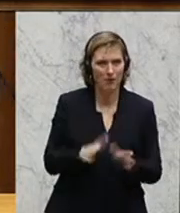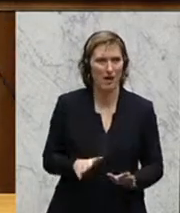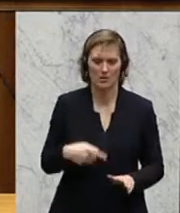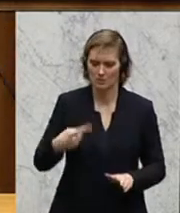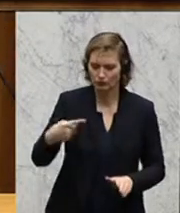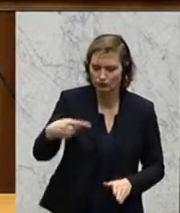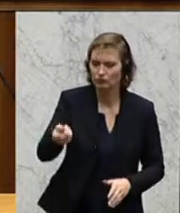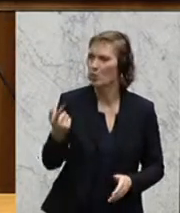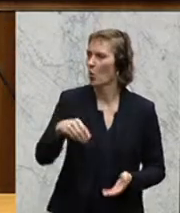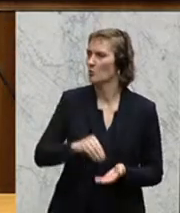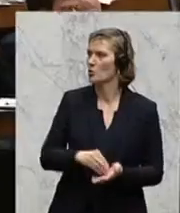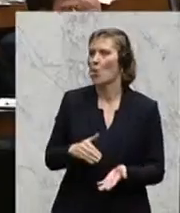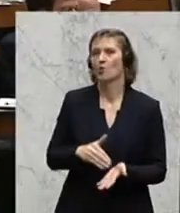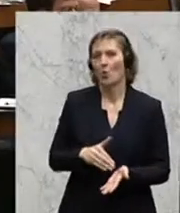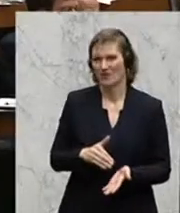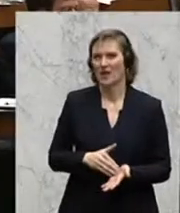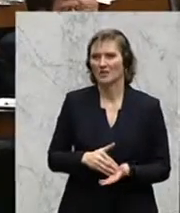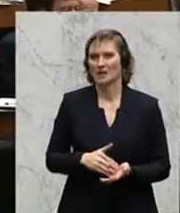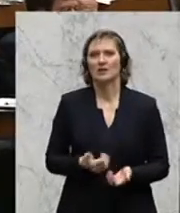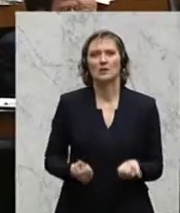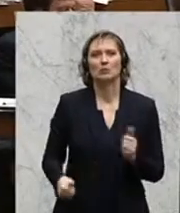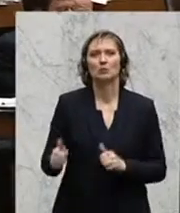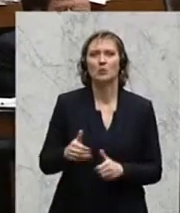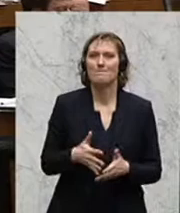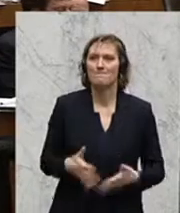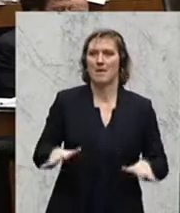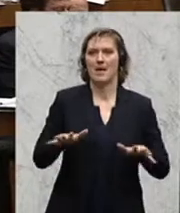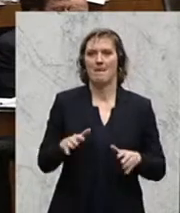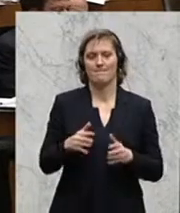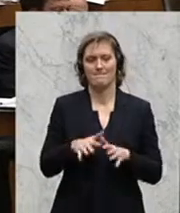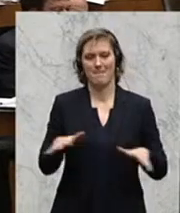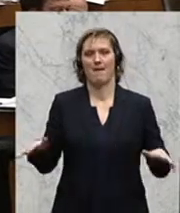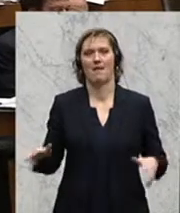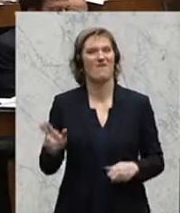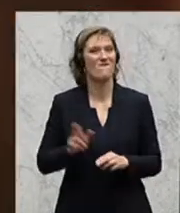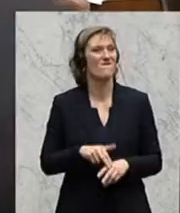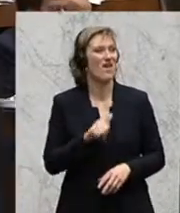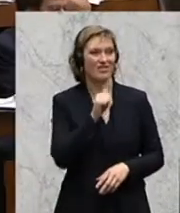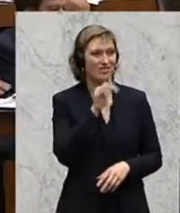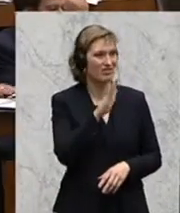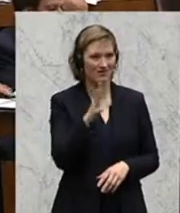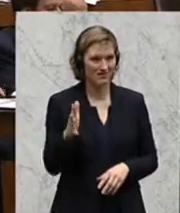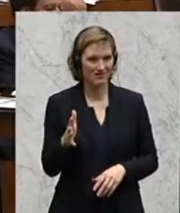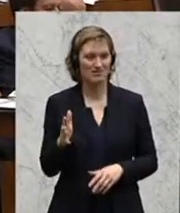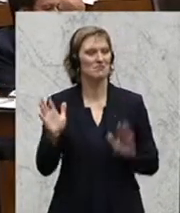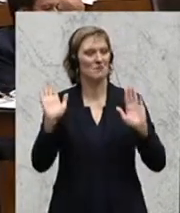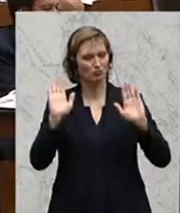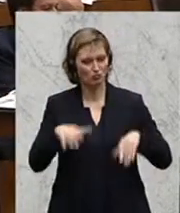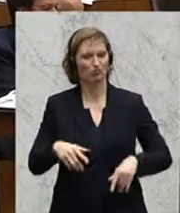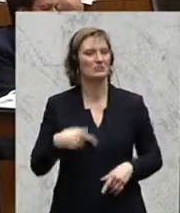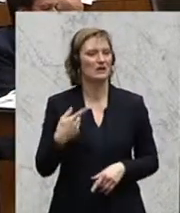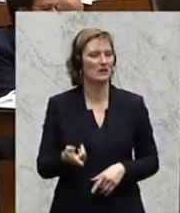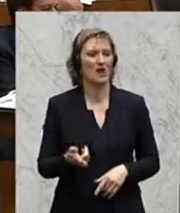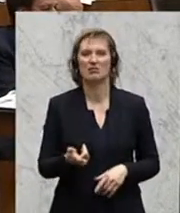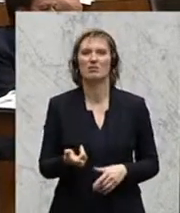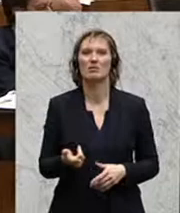Gesprächsbereitschaft und Notwendigkeit aufzuzeigen, um eine breite Mehrheit zu bekommen. Wenn dem aber nicht so ist, wenn ihm nicht so ist und